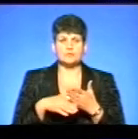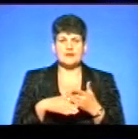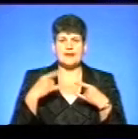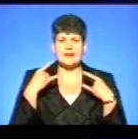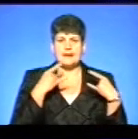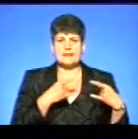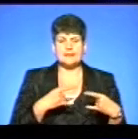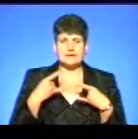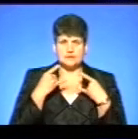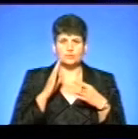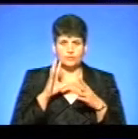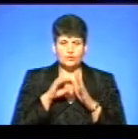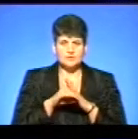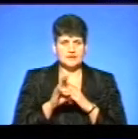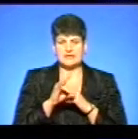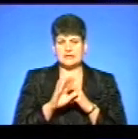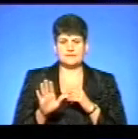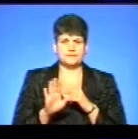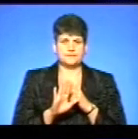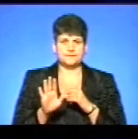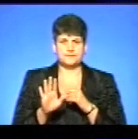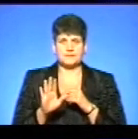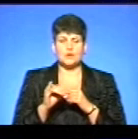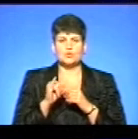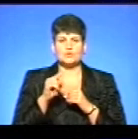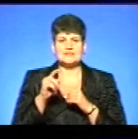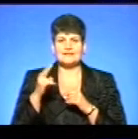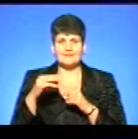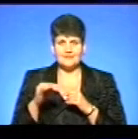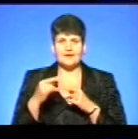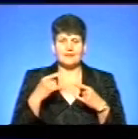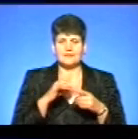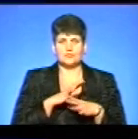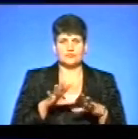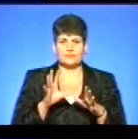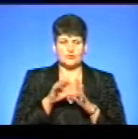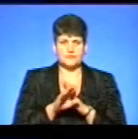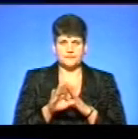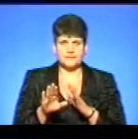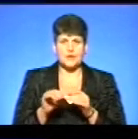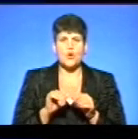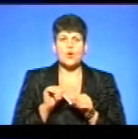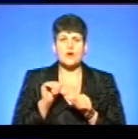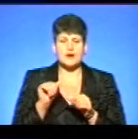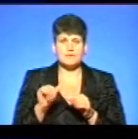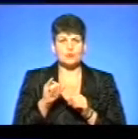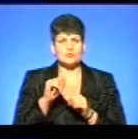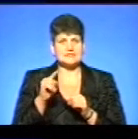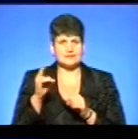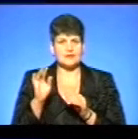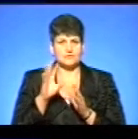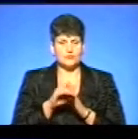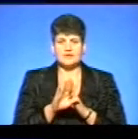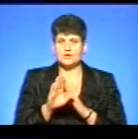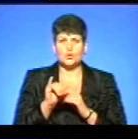Рентген обстеження буде входити туди? Ні. Рентген обстеження, ОЗД обстеження не буде входити. Окремо, якщо... Ні, ОЗД, ви сказали, що буде. Не